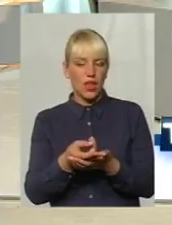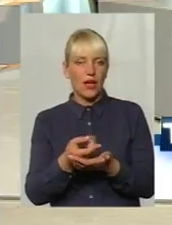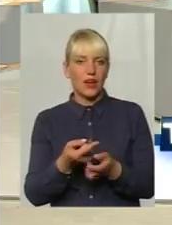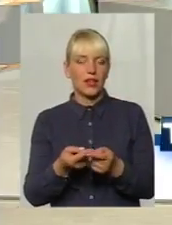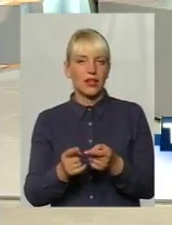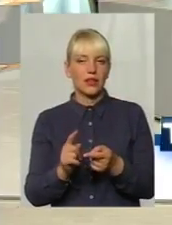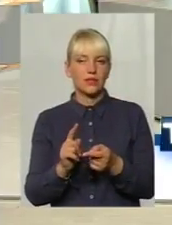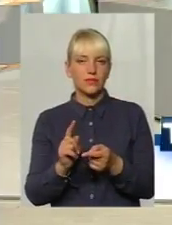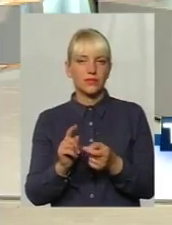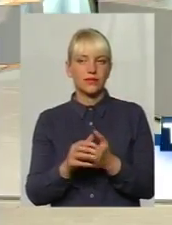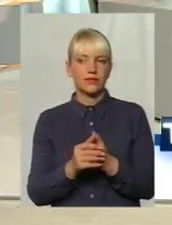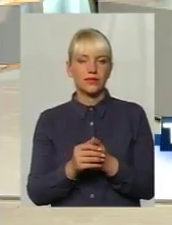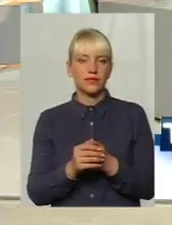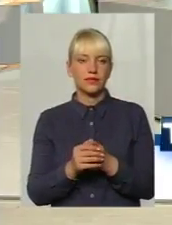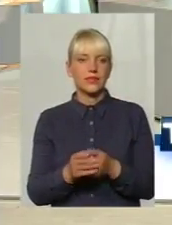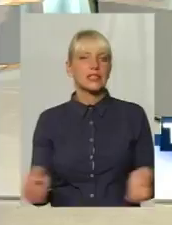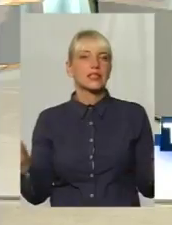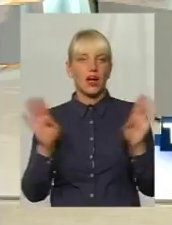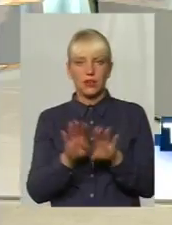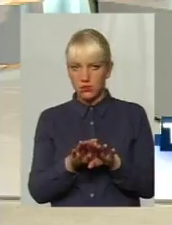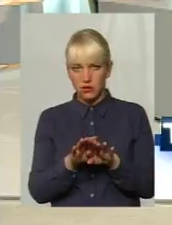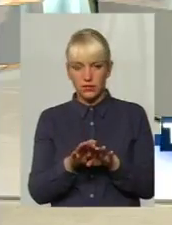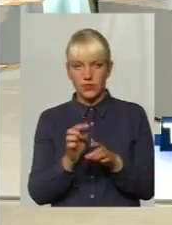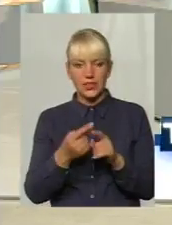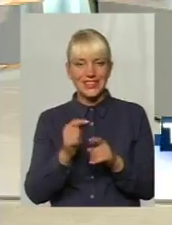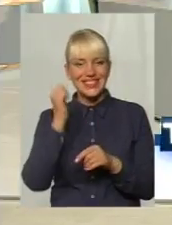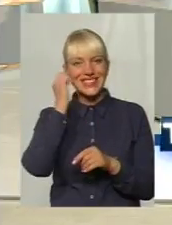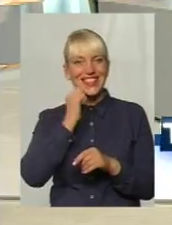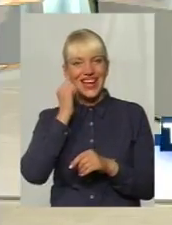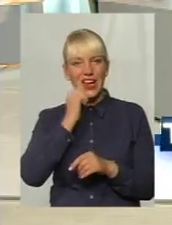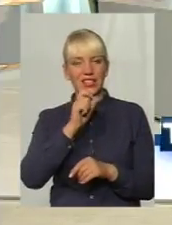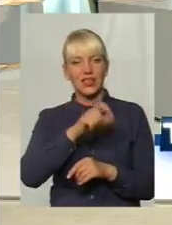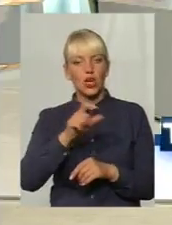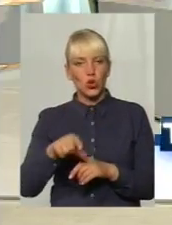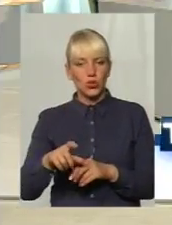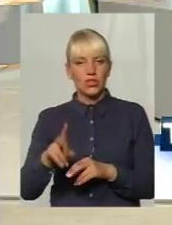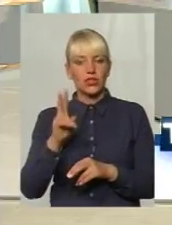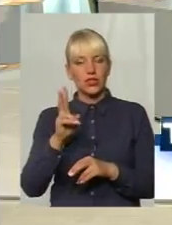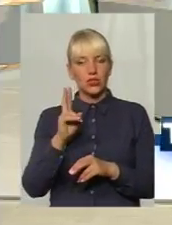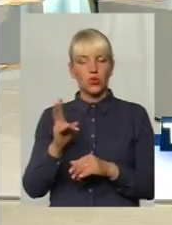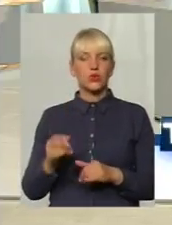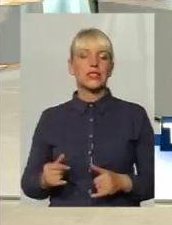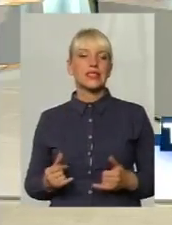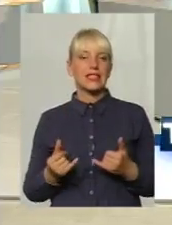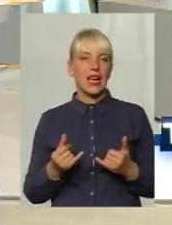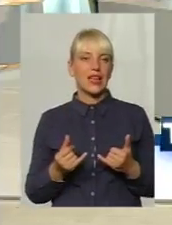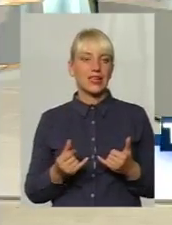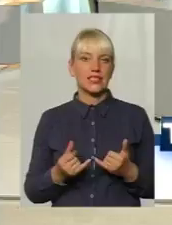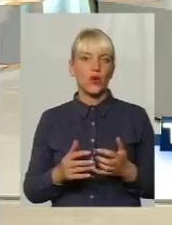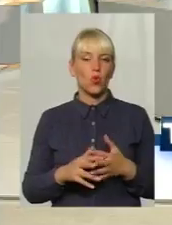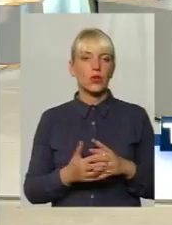не вносить до мене закрили. І ці старенькі люди, які зараз в селах,